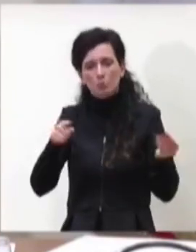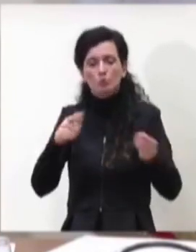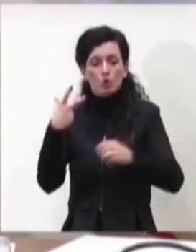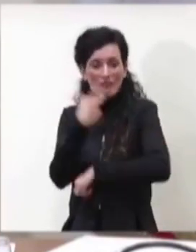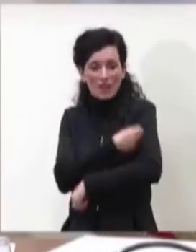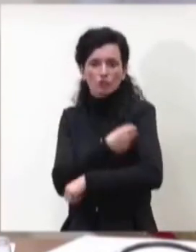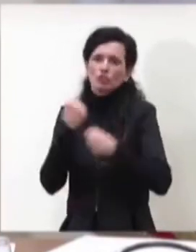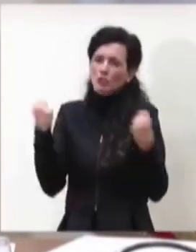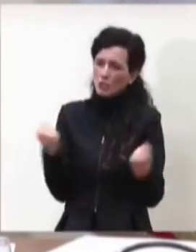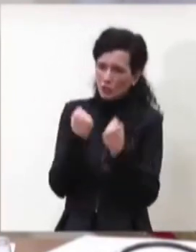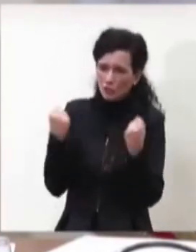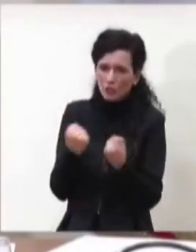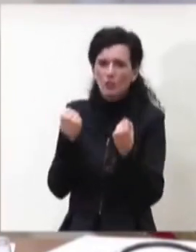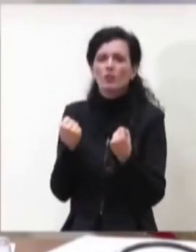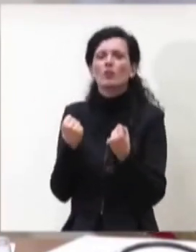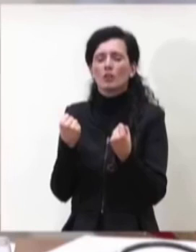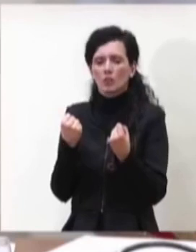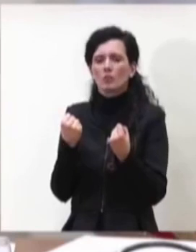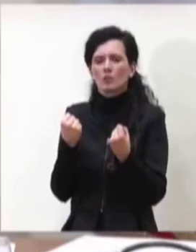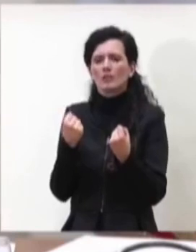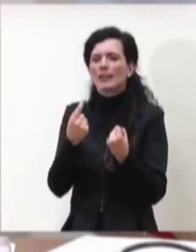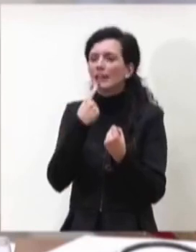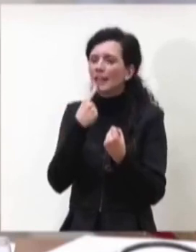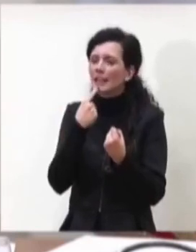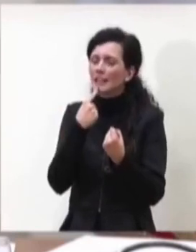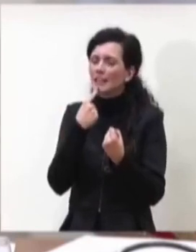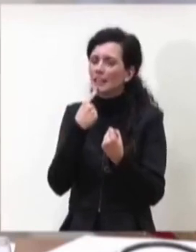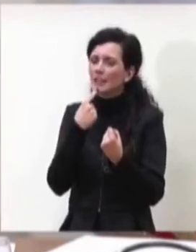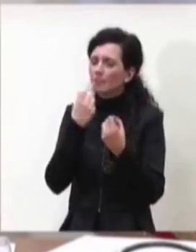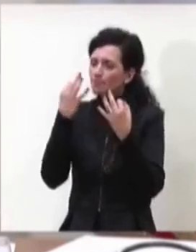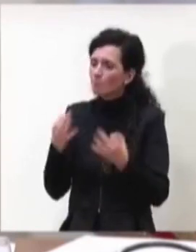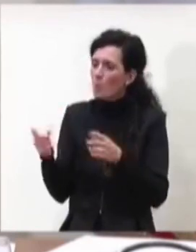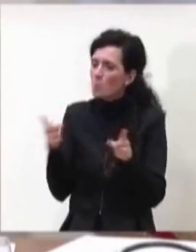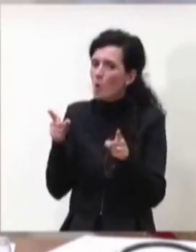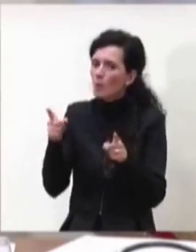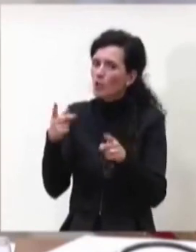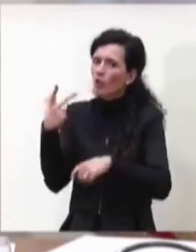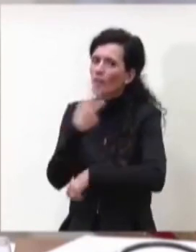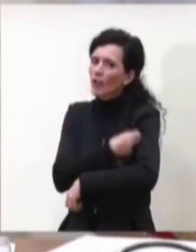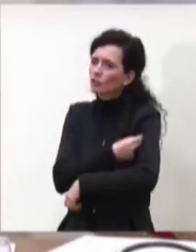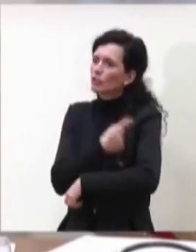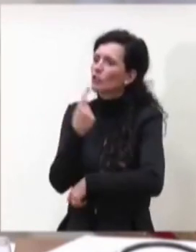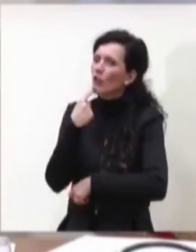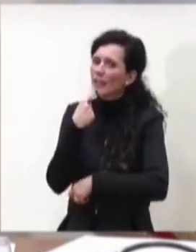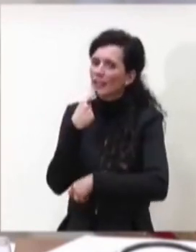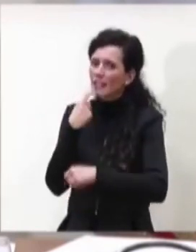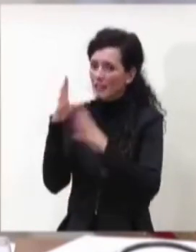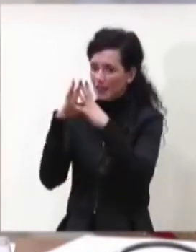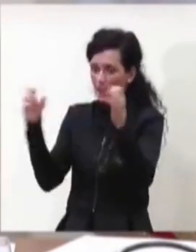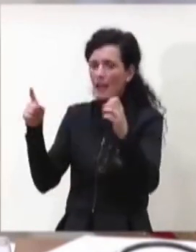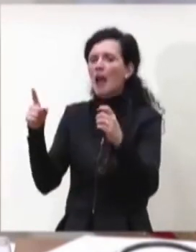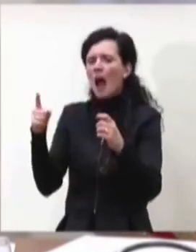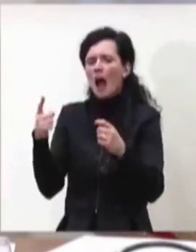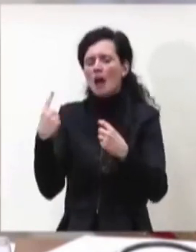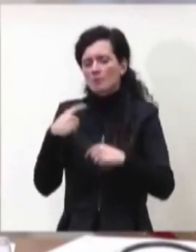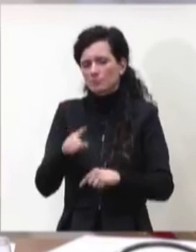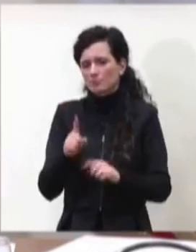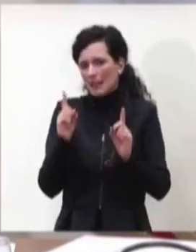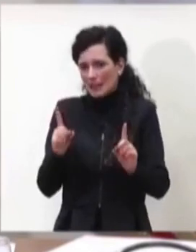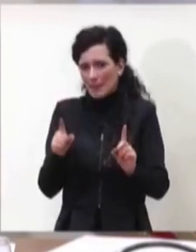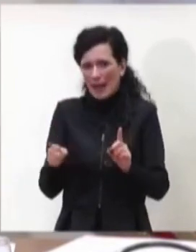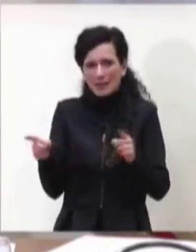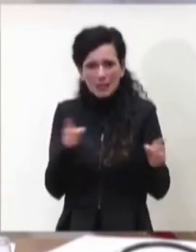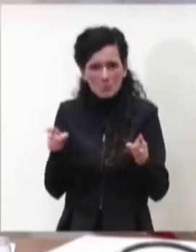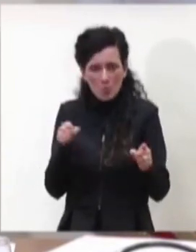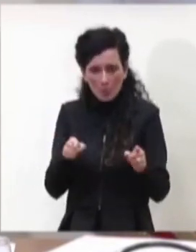anche il tipo di attori che entrano in causa proprio in questo momento proprio in questi